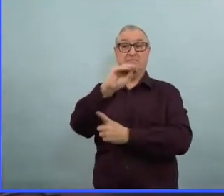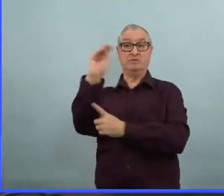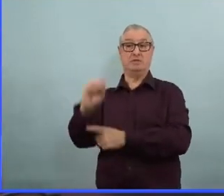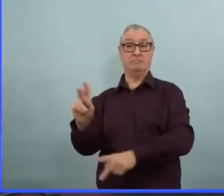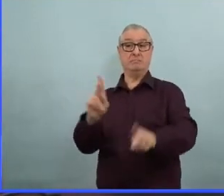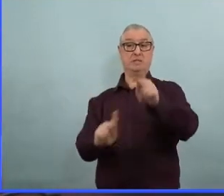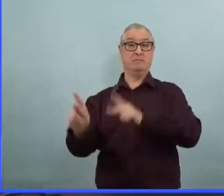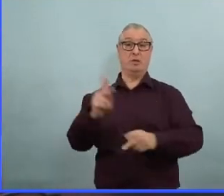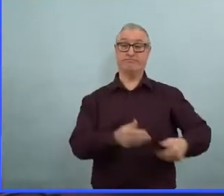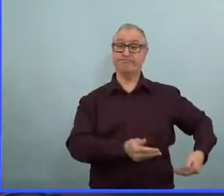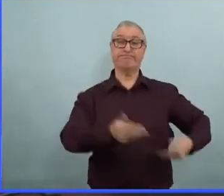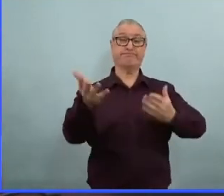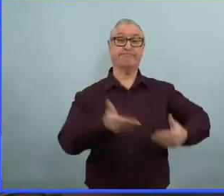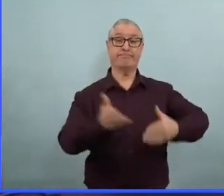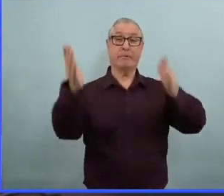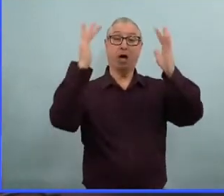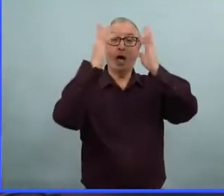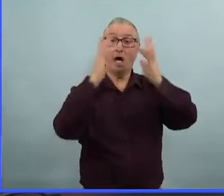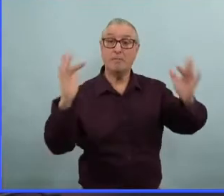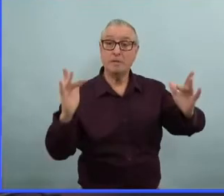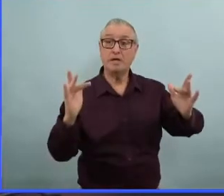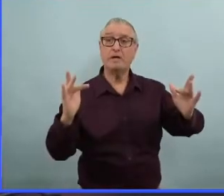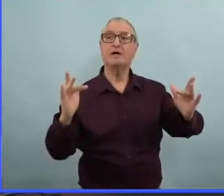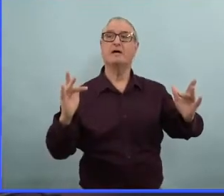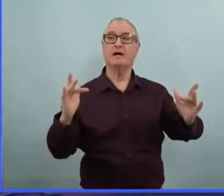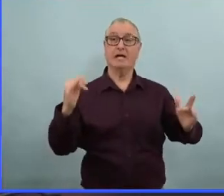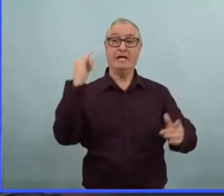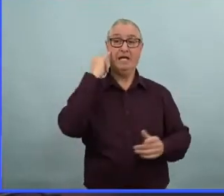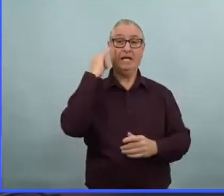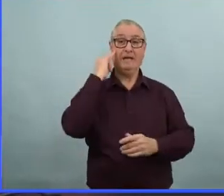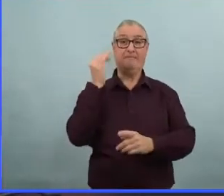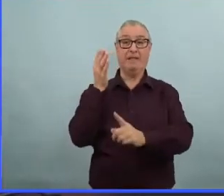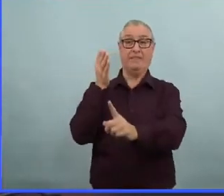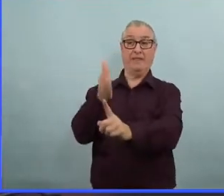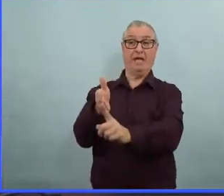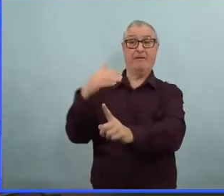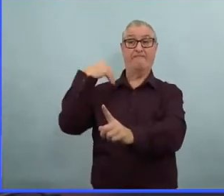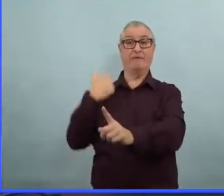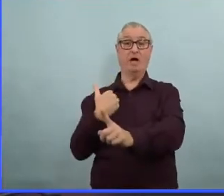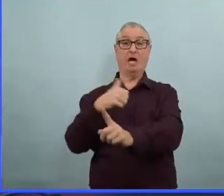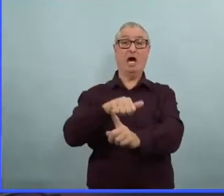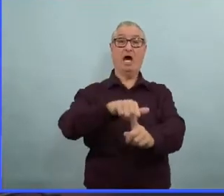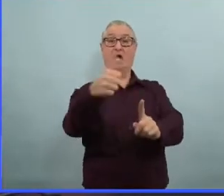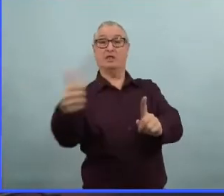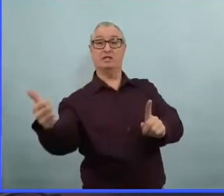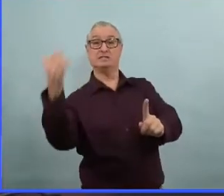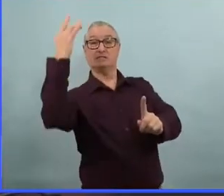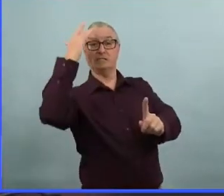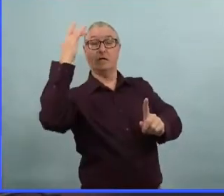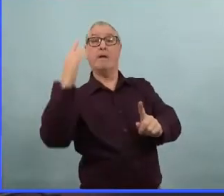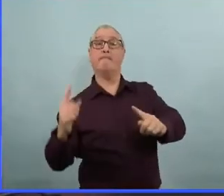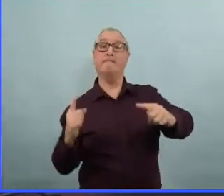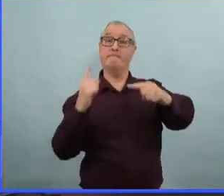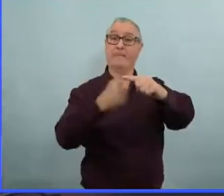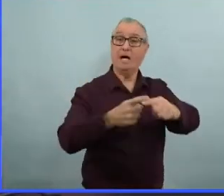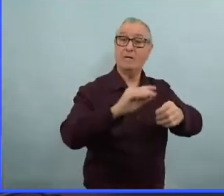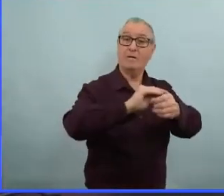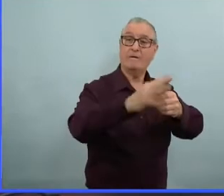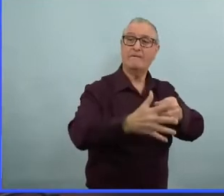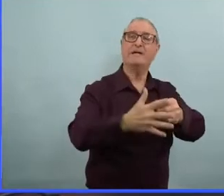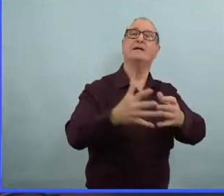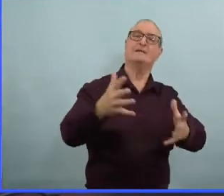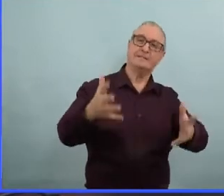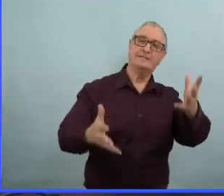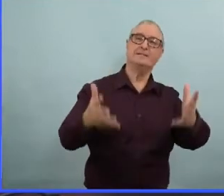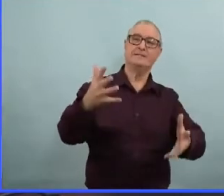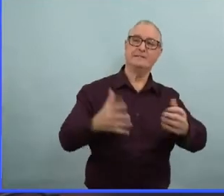qu'on annonce tous les jours, ces gens-là auraient été là d'une manière ou d'une autre. Qu'ils aient la Covid ou non, ils auraient